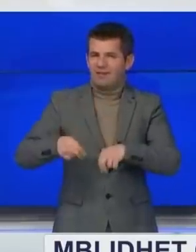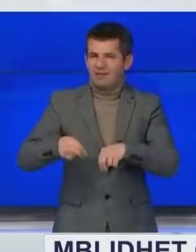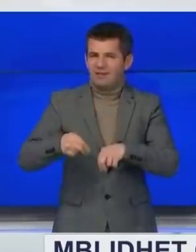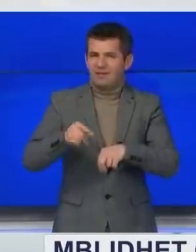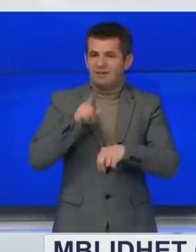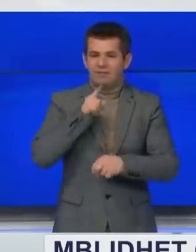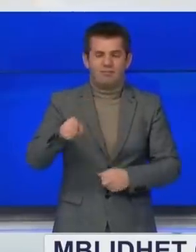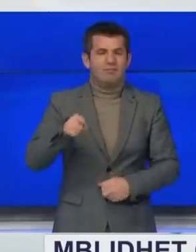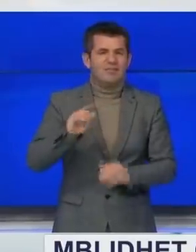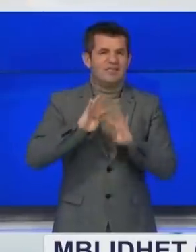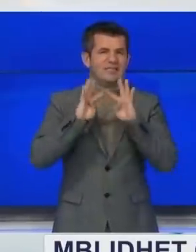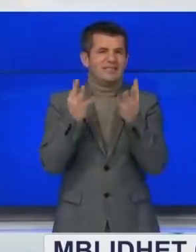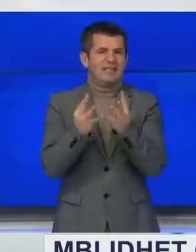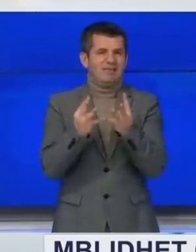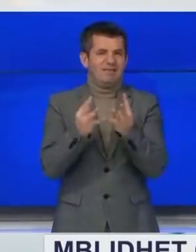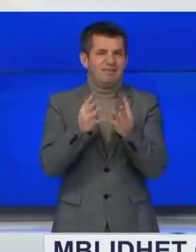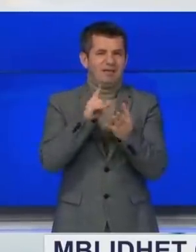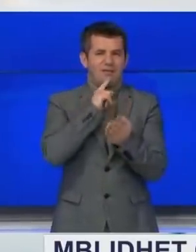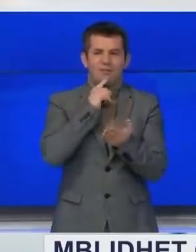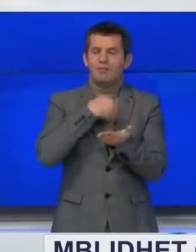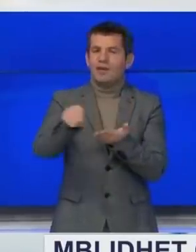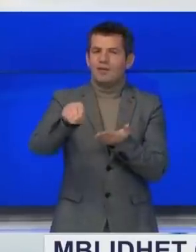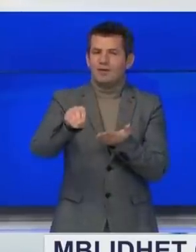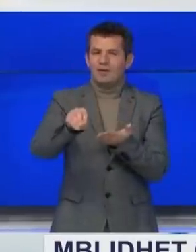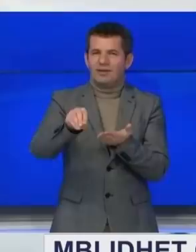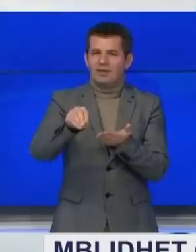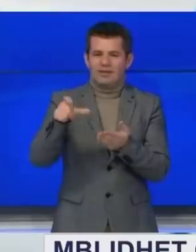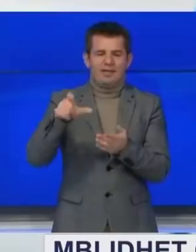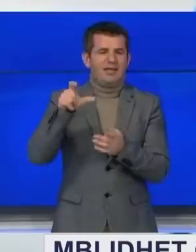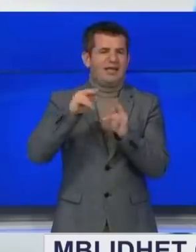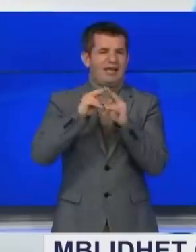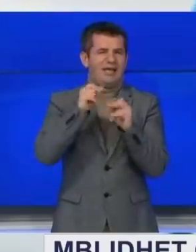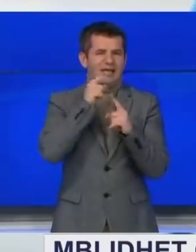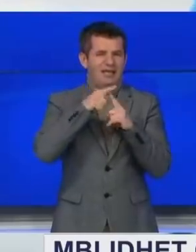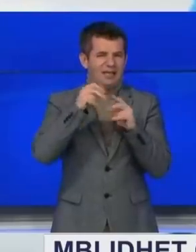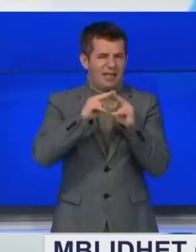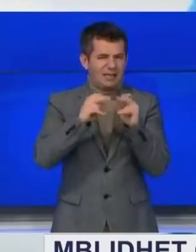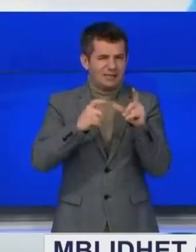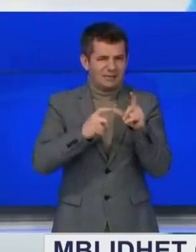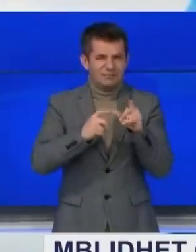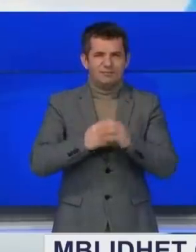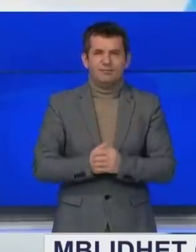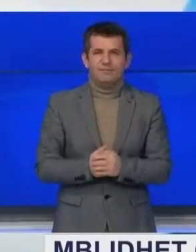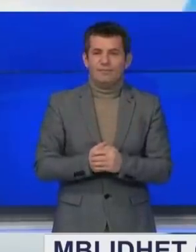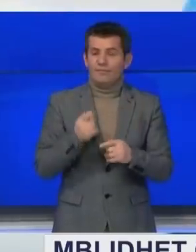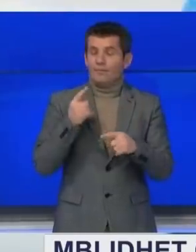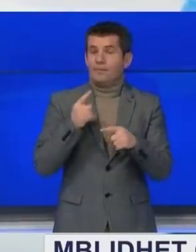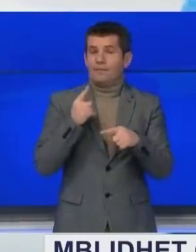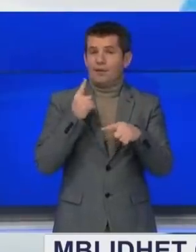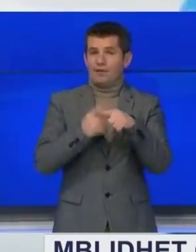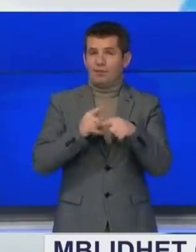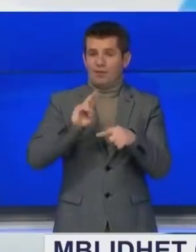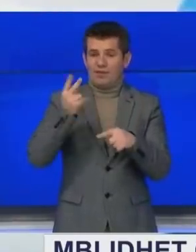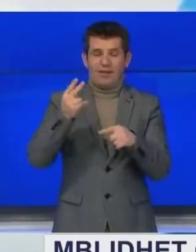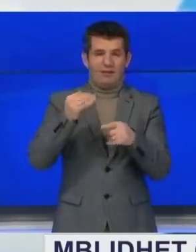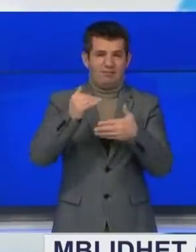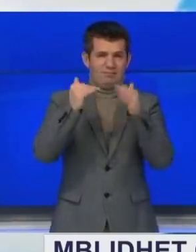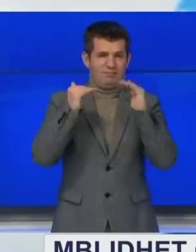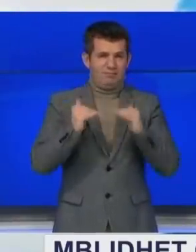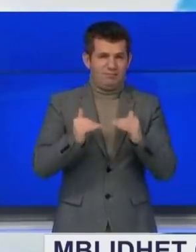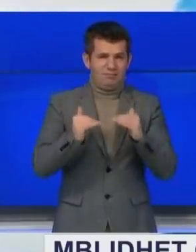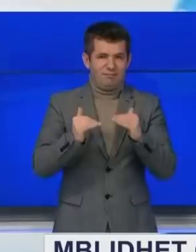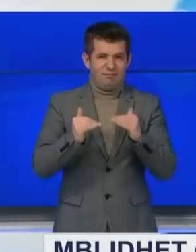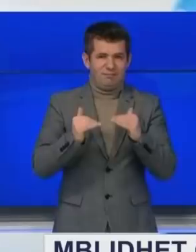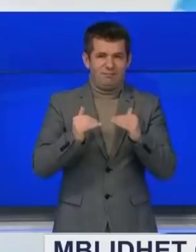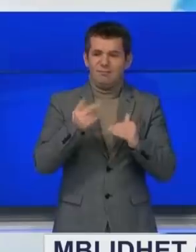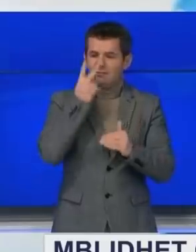kryministrë për stafin i cili paguat nga karitasi, ndërsa në pikën tjetër të kësaj pike,